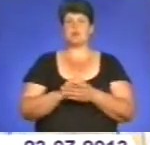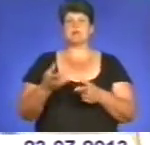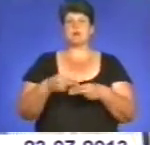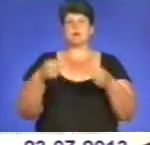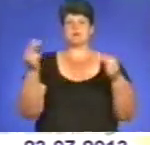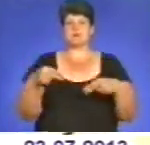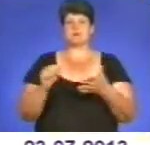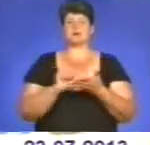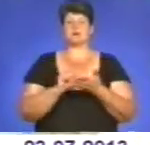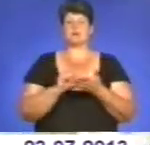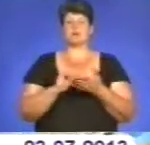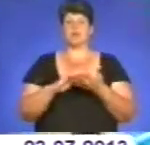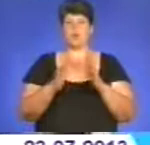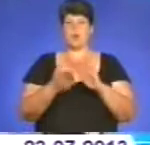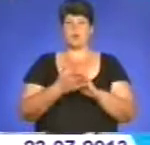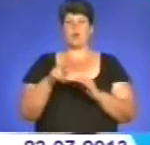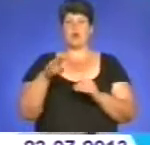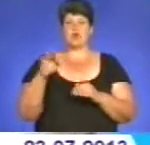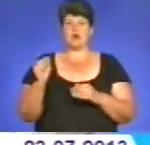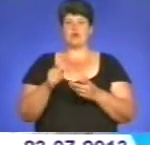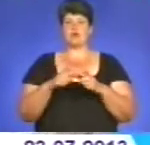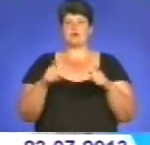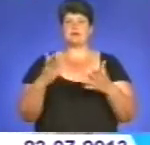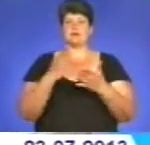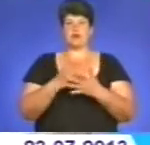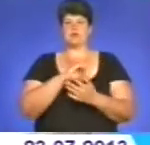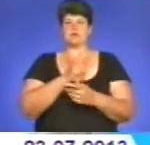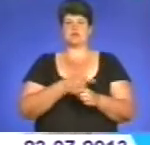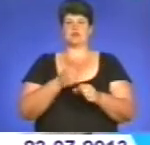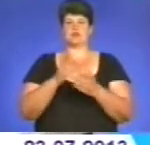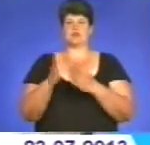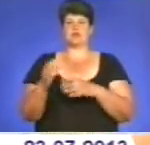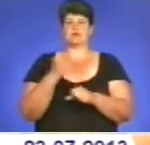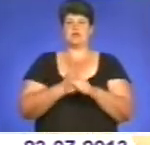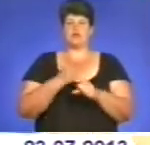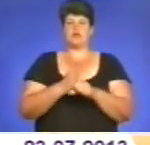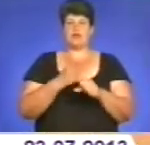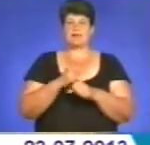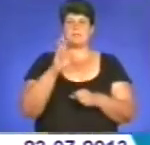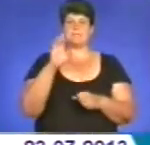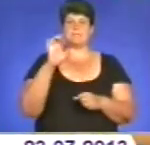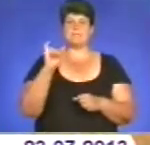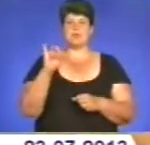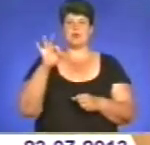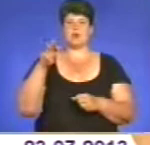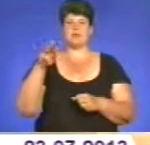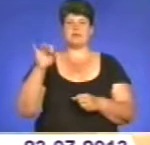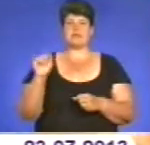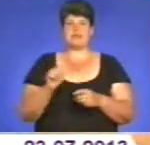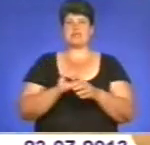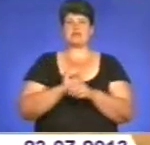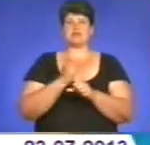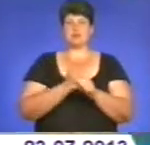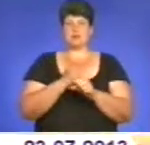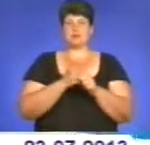членство України в ЄС поліграфкомбінат має у посиленому режимі відпрацювати дизайн, біометрію та власне виготовлення документа